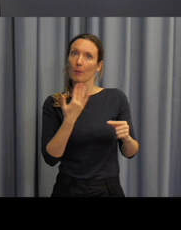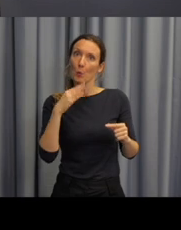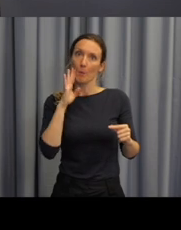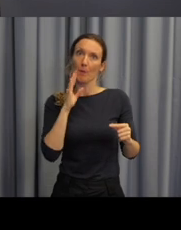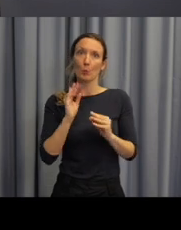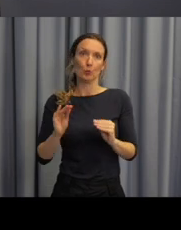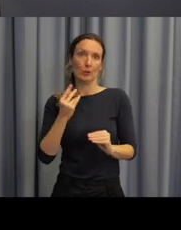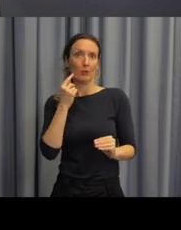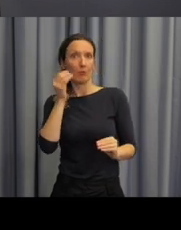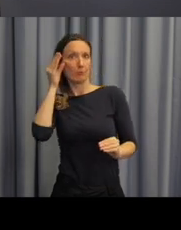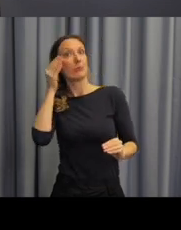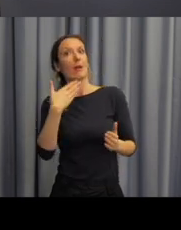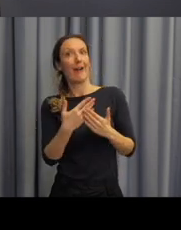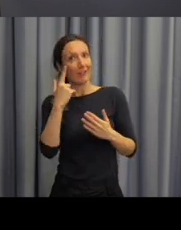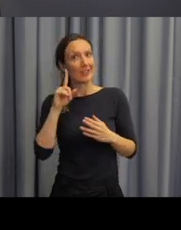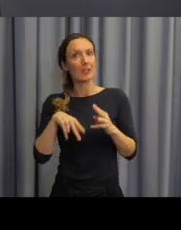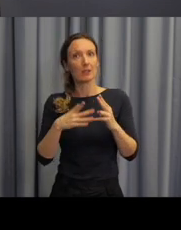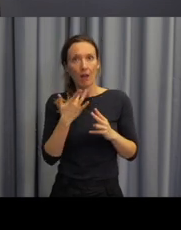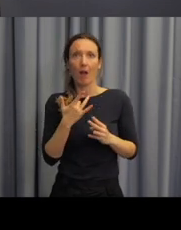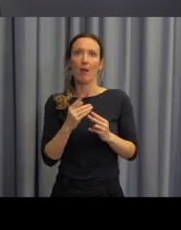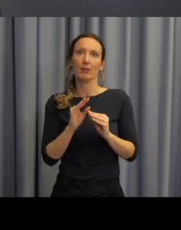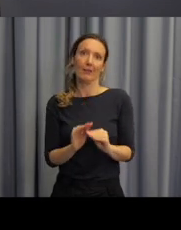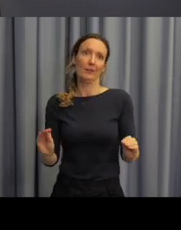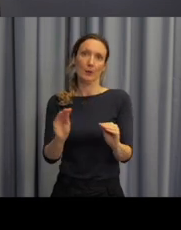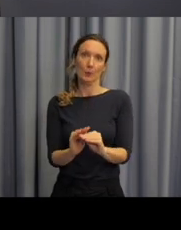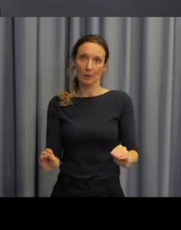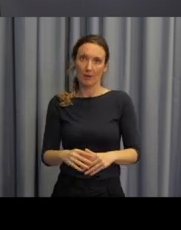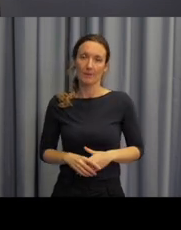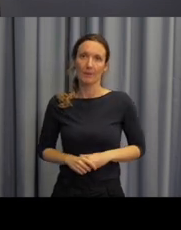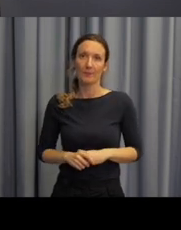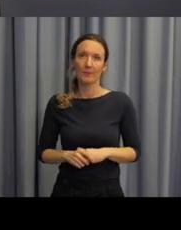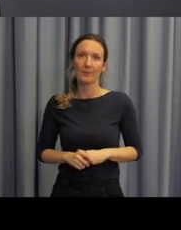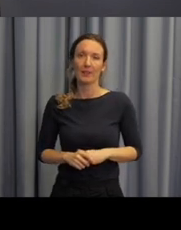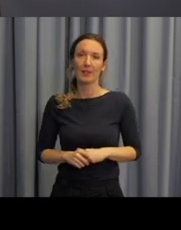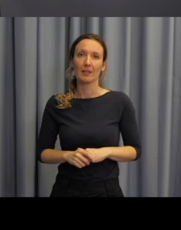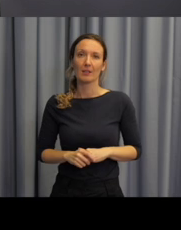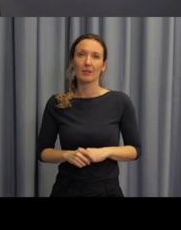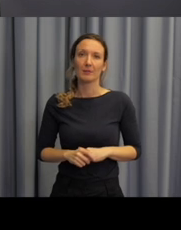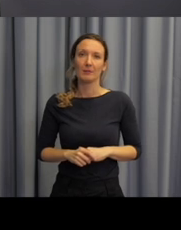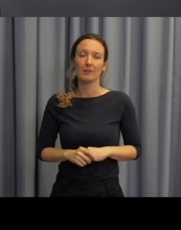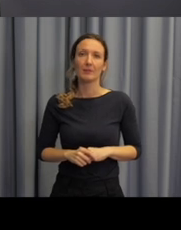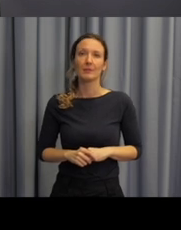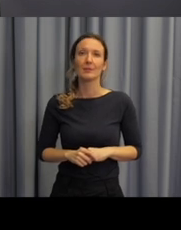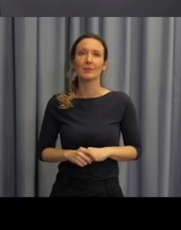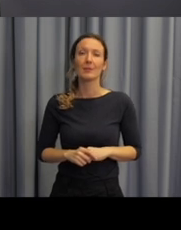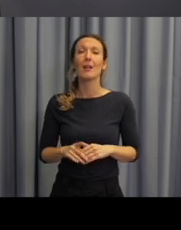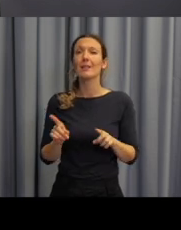U všech pracovních listů je na začátku v metodice pro učitele